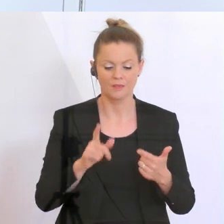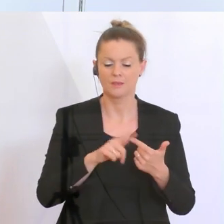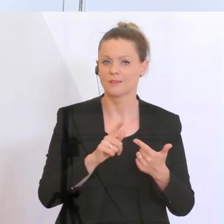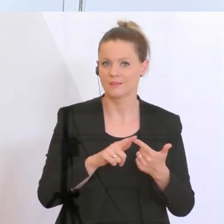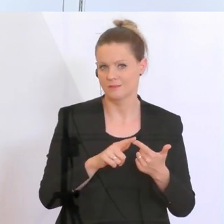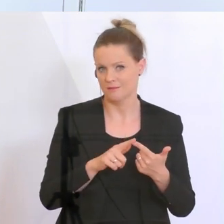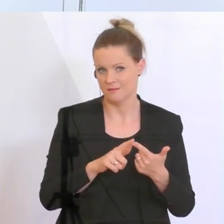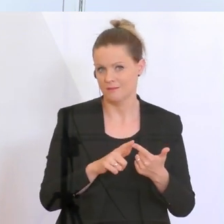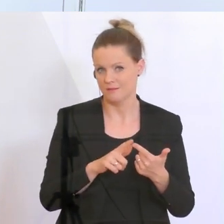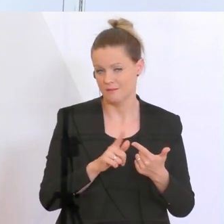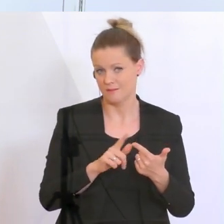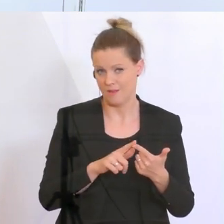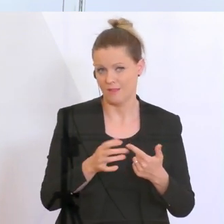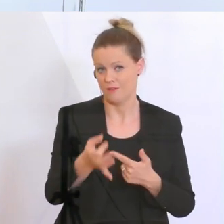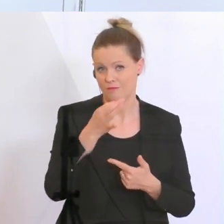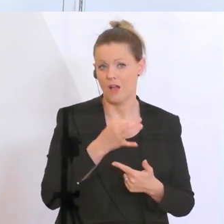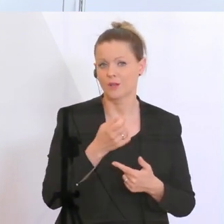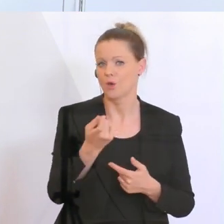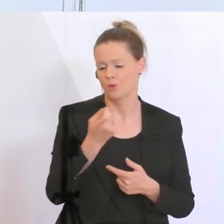allfällige PKs der Regierungsspitze verweisen.